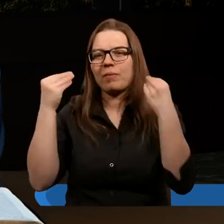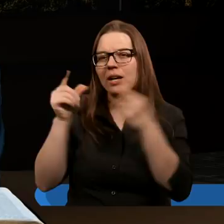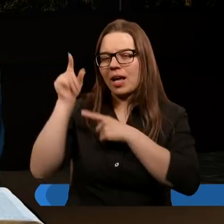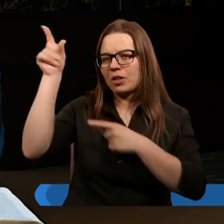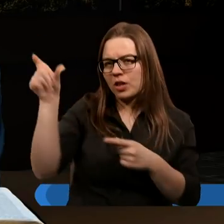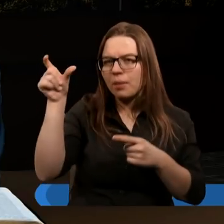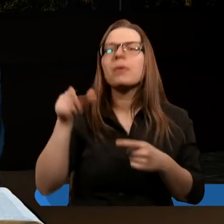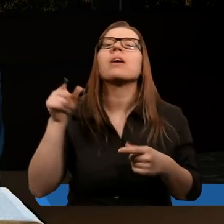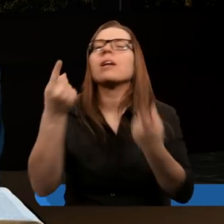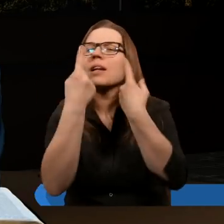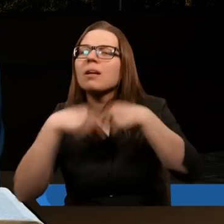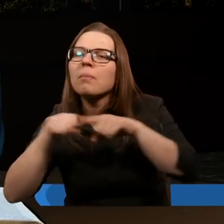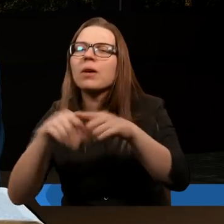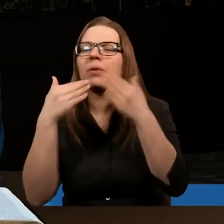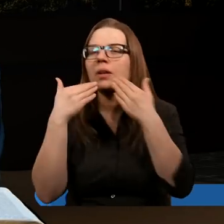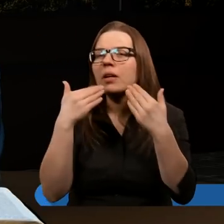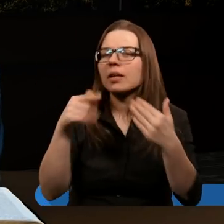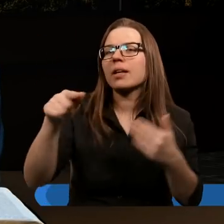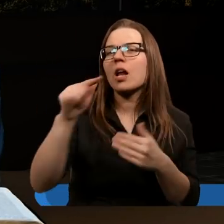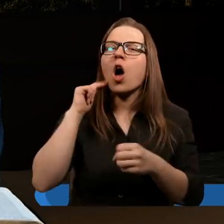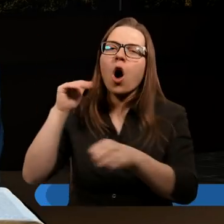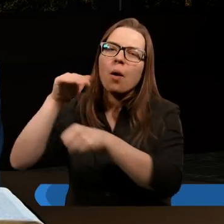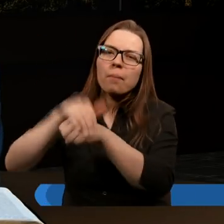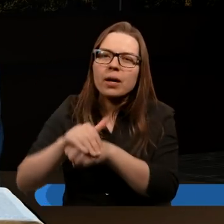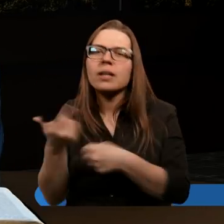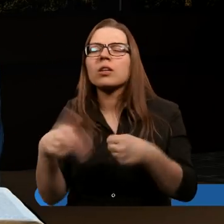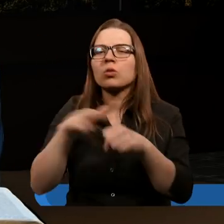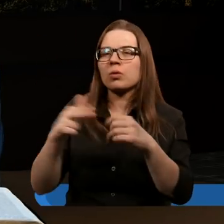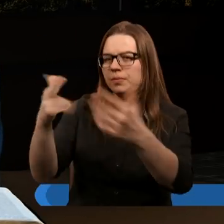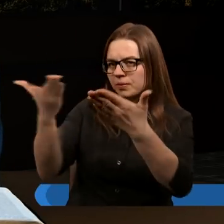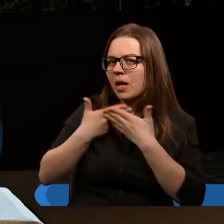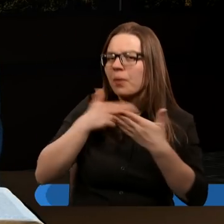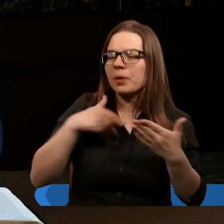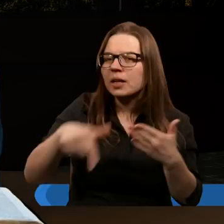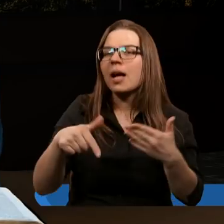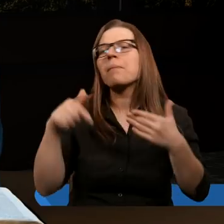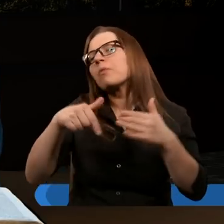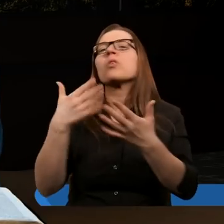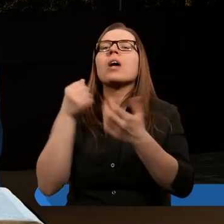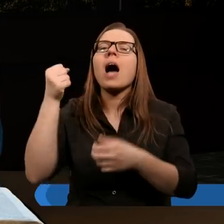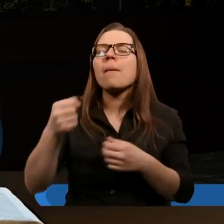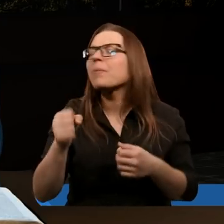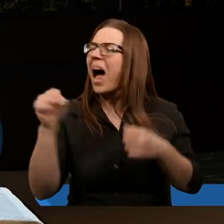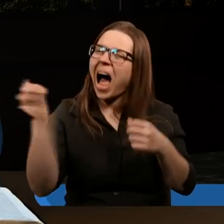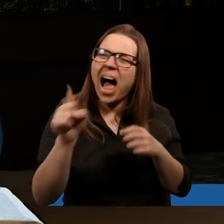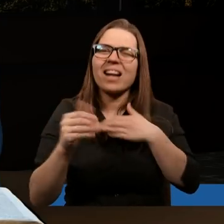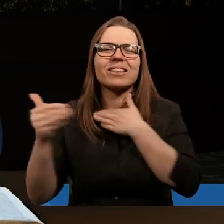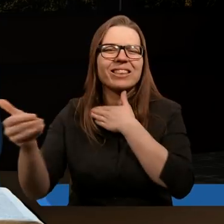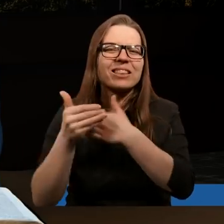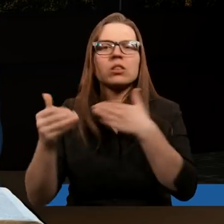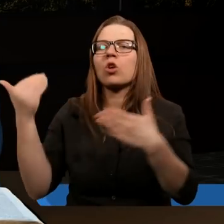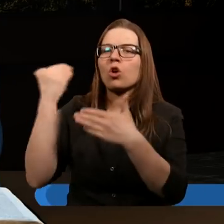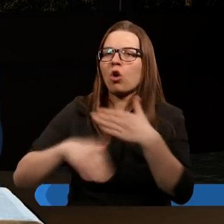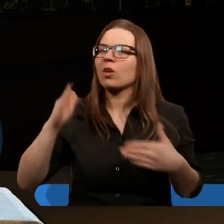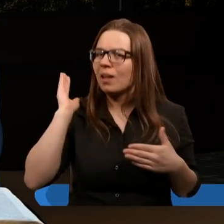Dziękuję za spełnienie i spełnianie obietnic, które zostawiłeś apostołą, że będziesz aż do końca świata